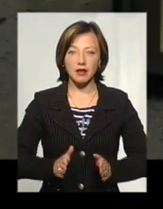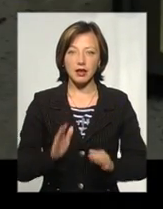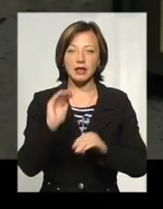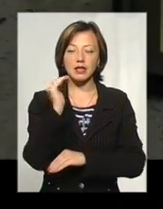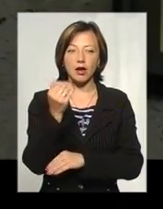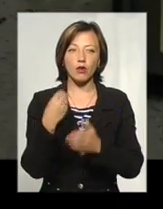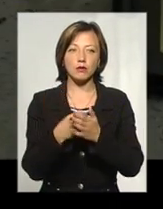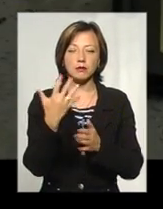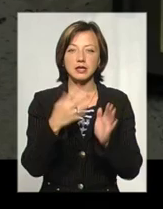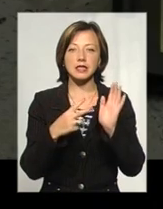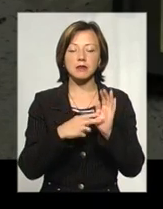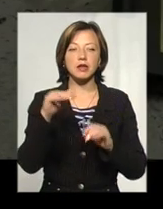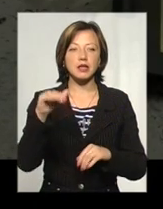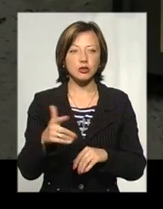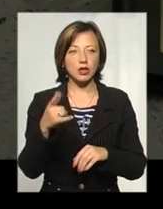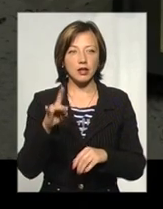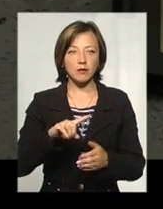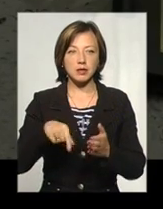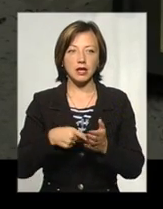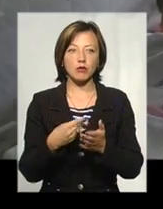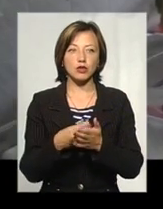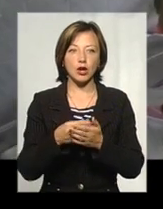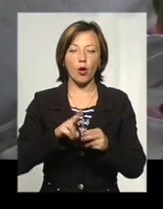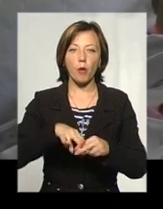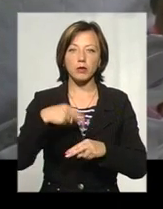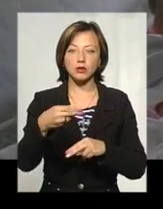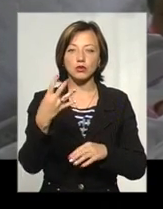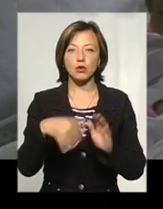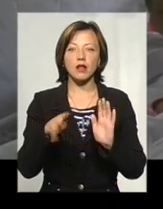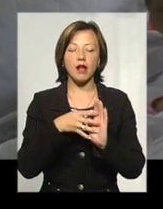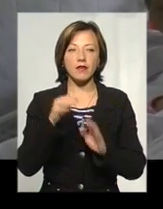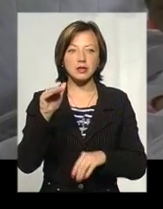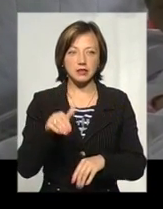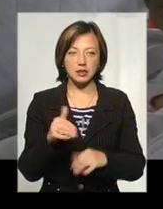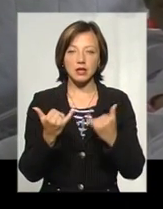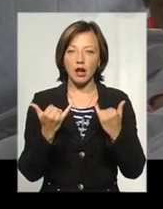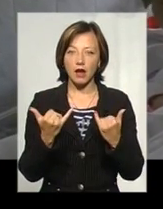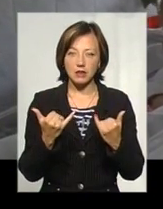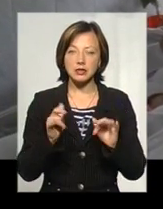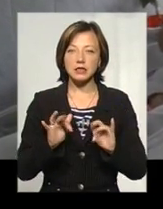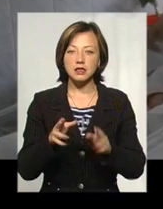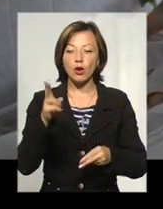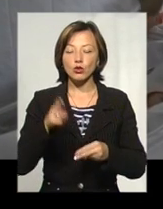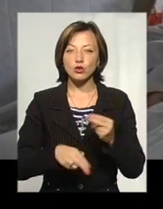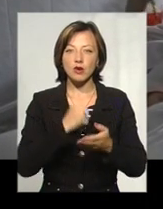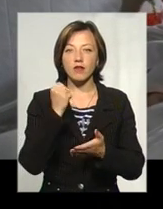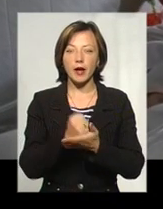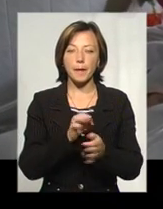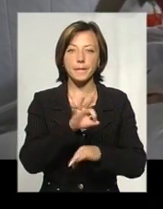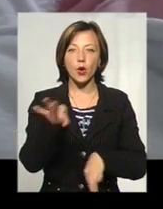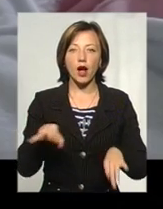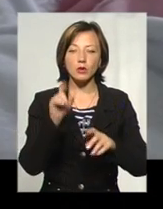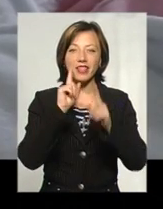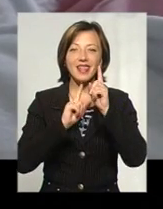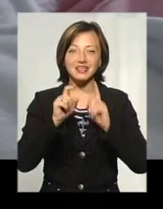коштує 57 тисяч гривень. Міський бюджет компенсує майже 49 тисяч. Наразі діло за остаточним ухваленням проєкту на